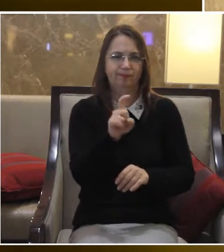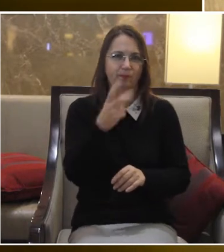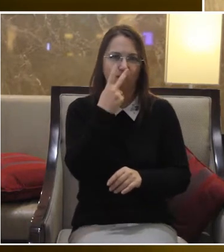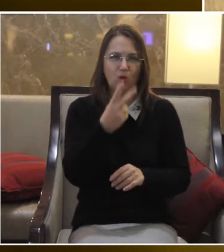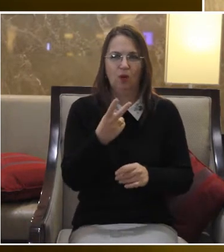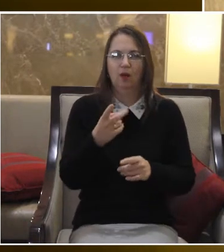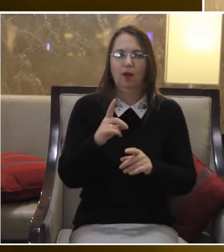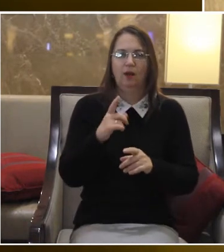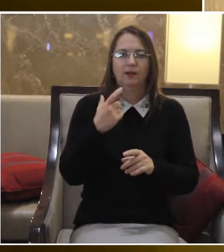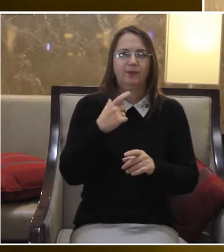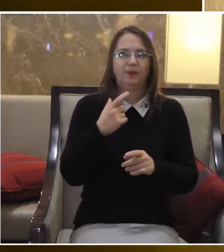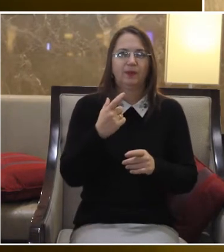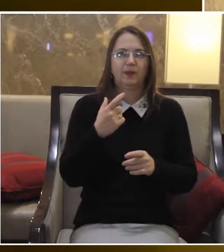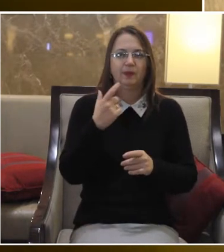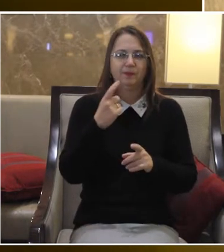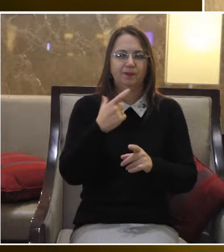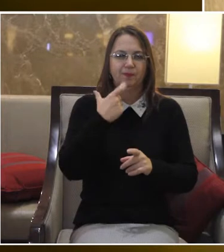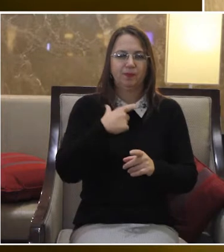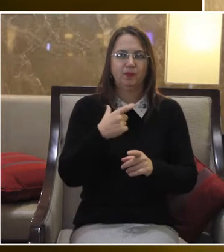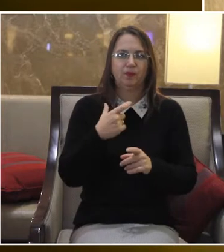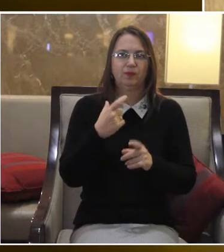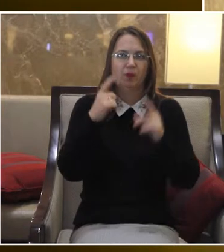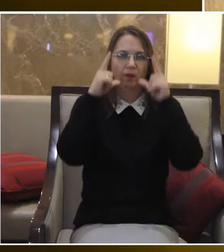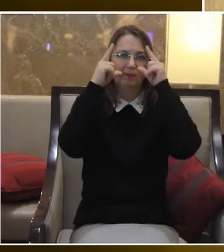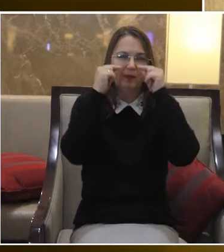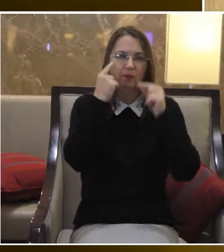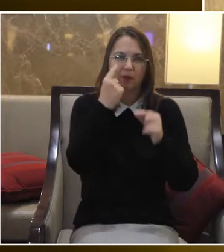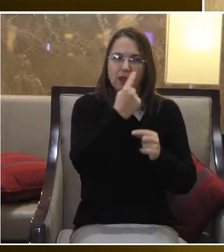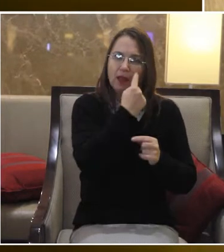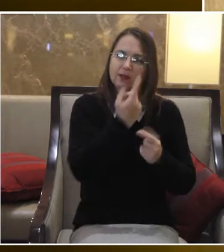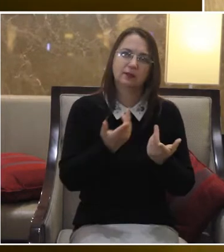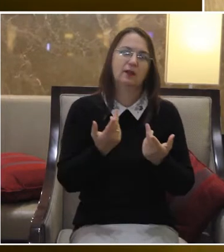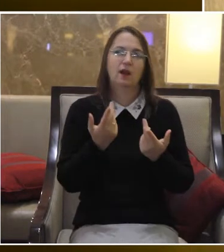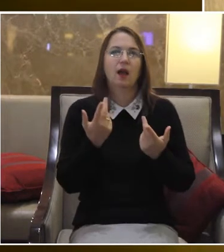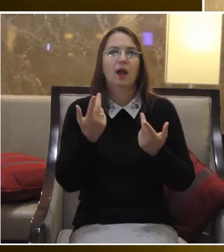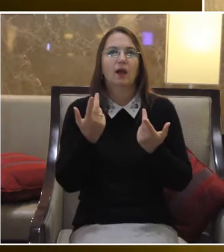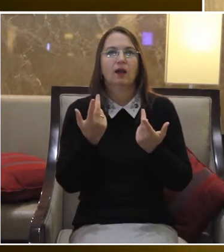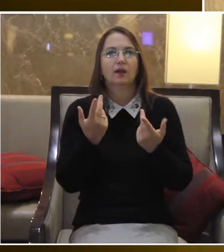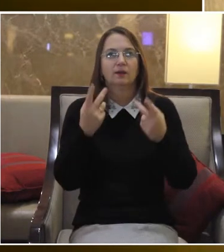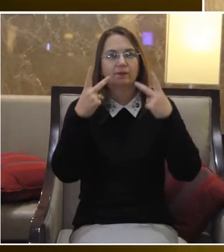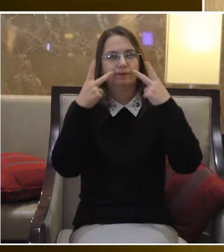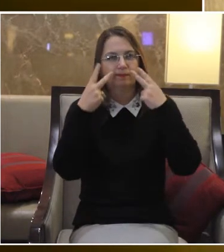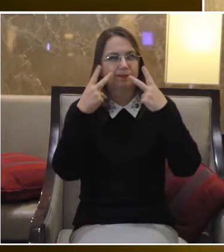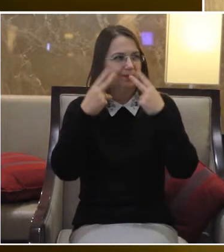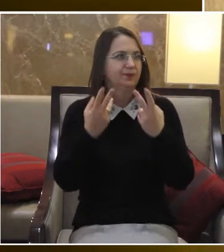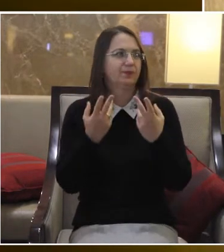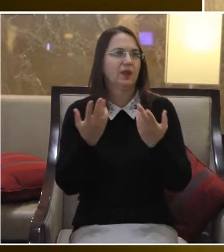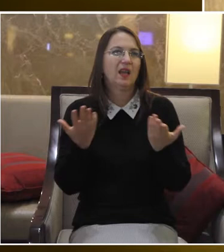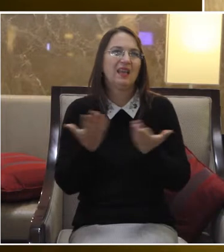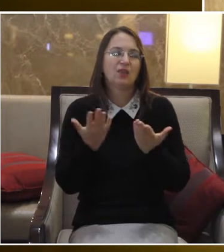скажімо так, примружувати очі Або, наприклад, ті ж самі внаслідок певного захворення